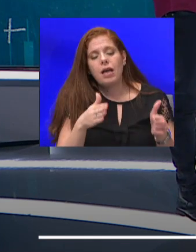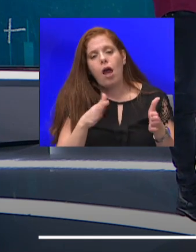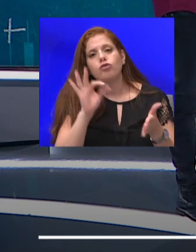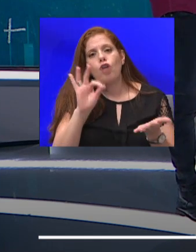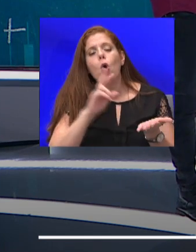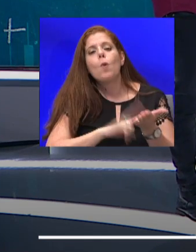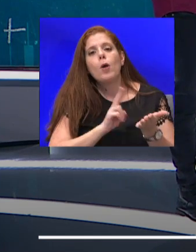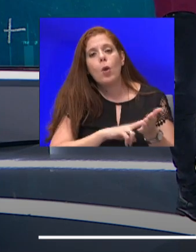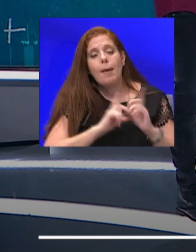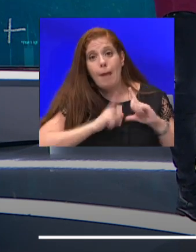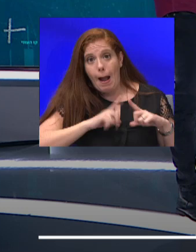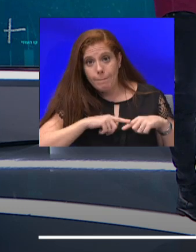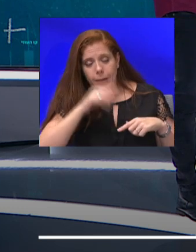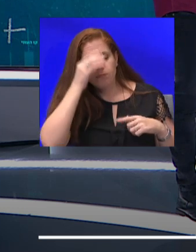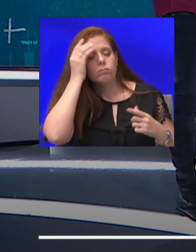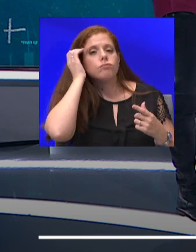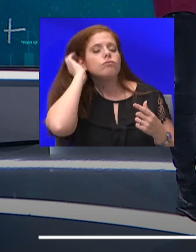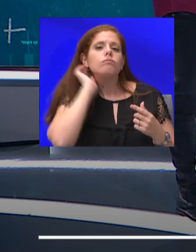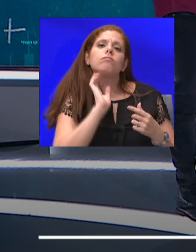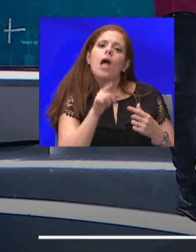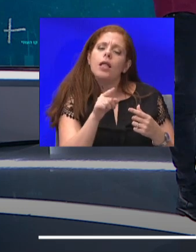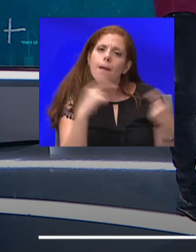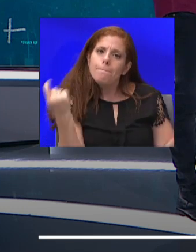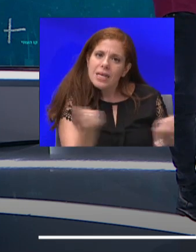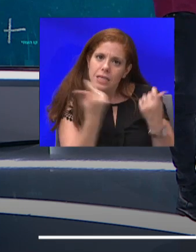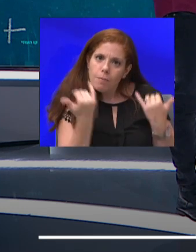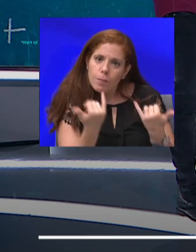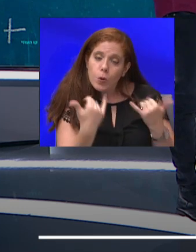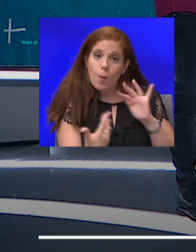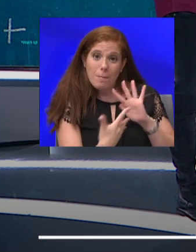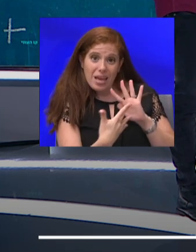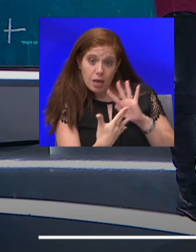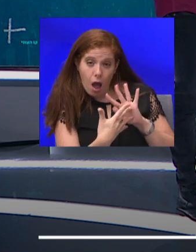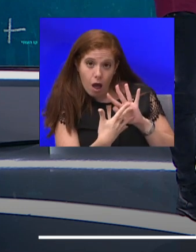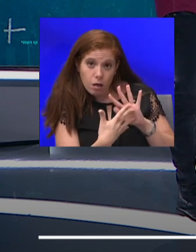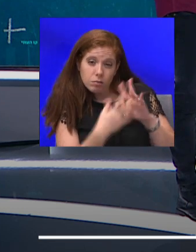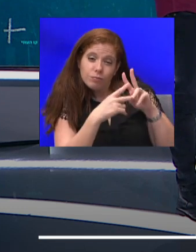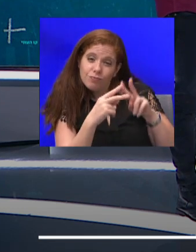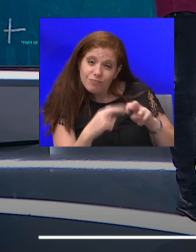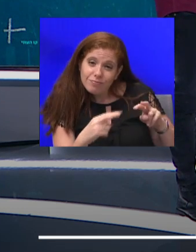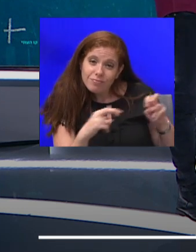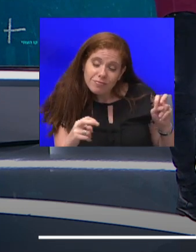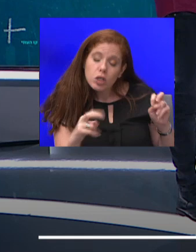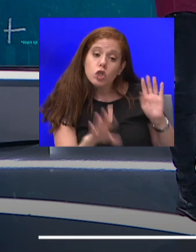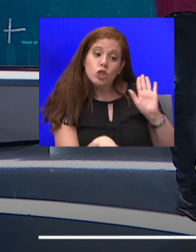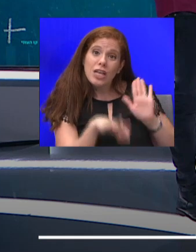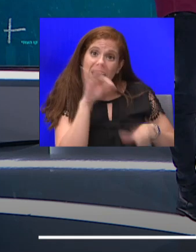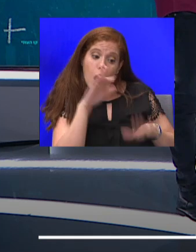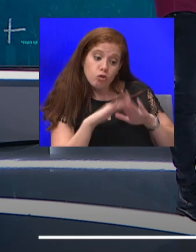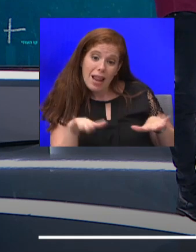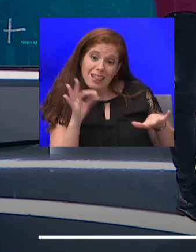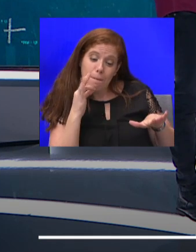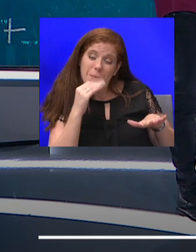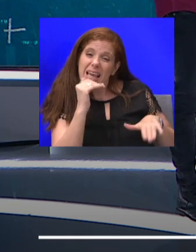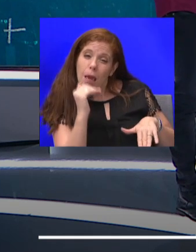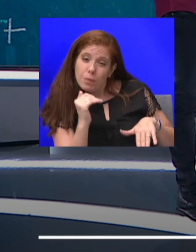פרסמתם היום בעצם מחקר שאמר שילדים בגילאים הנמוכים דווקא כן מדביקים ואם אני זוכר